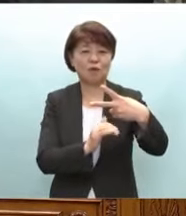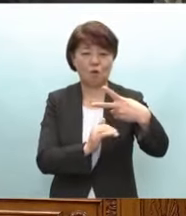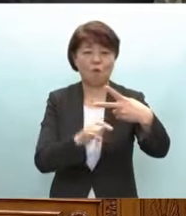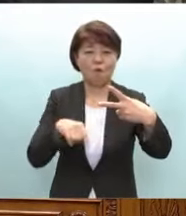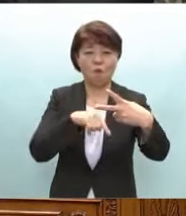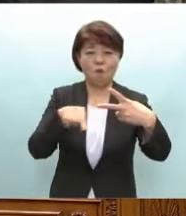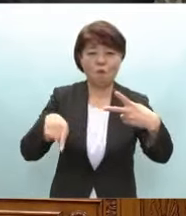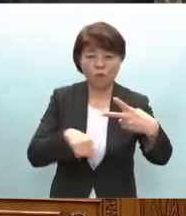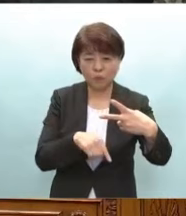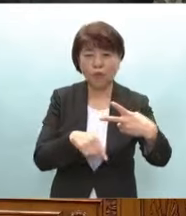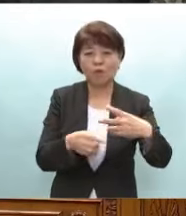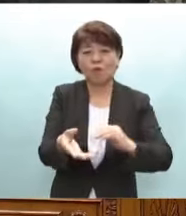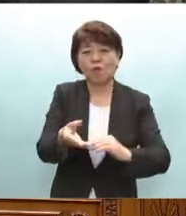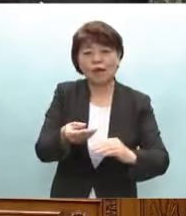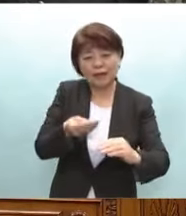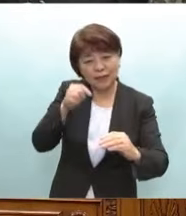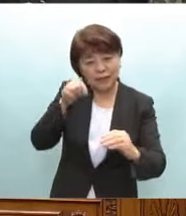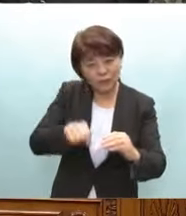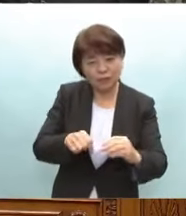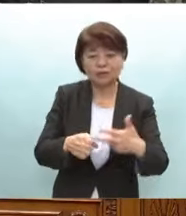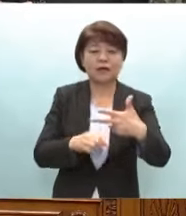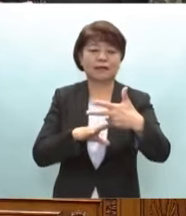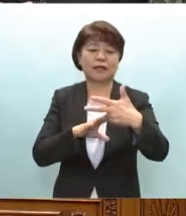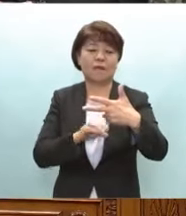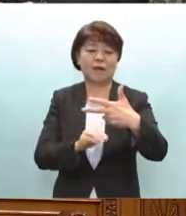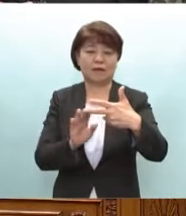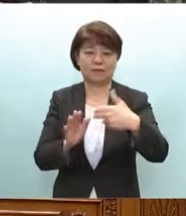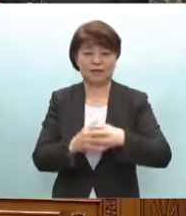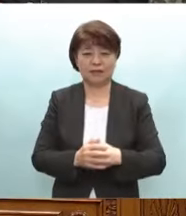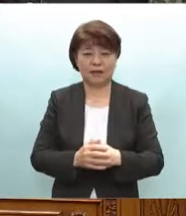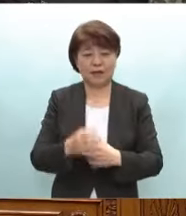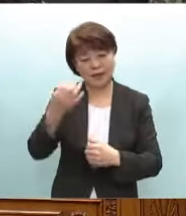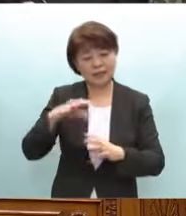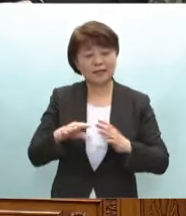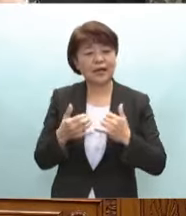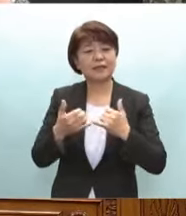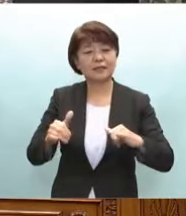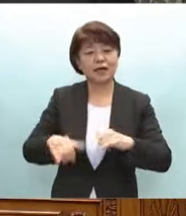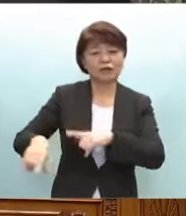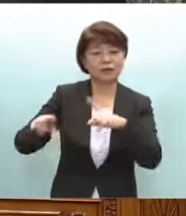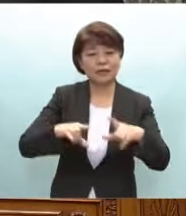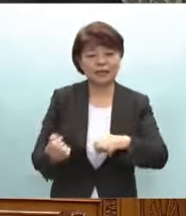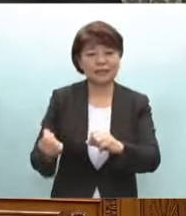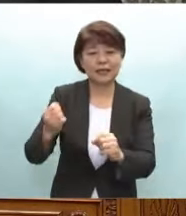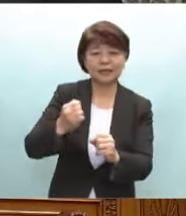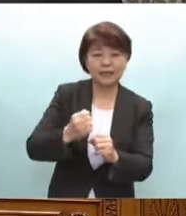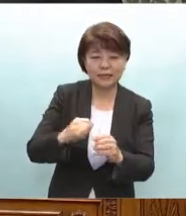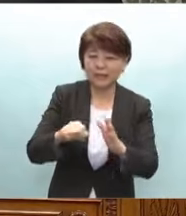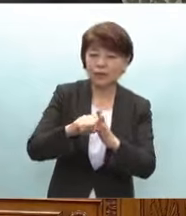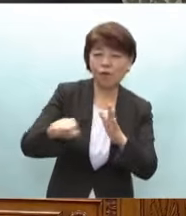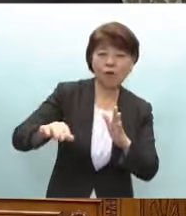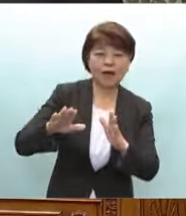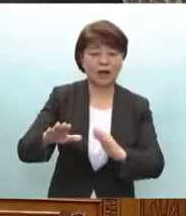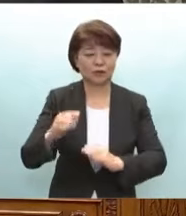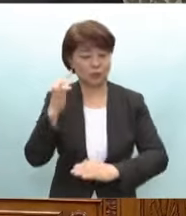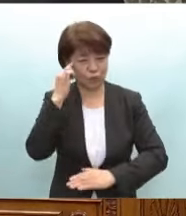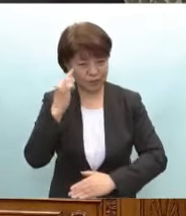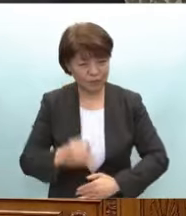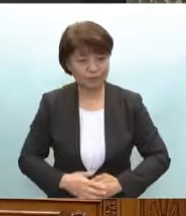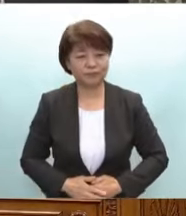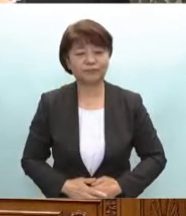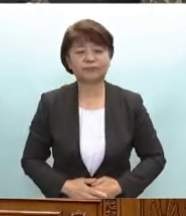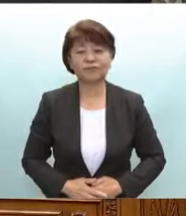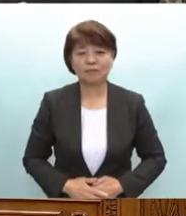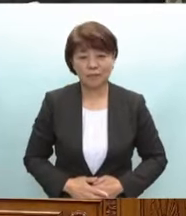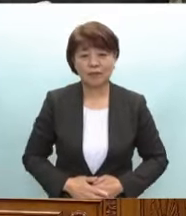応急借り上げ住宅は約7万戸でした被災者の暮らし再建の促進に大きな効果がある事業であると考え